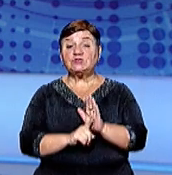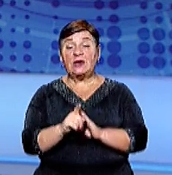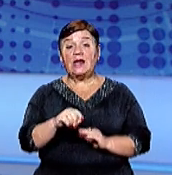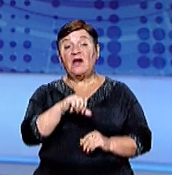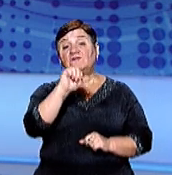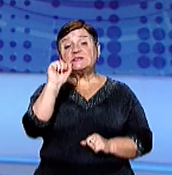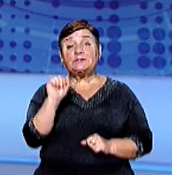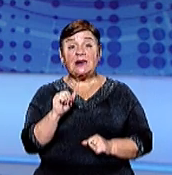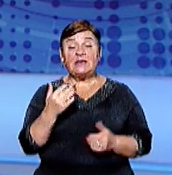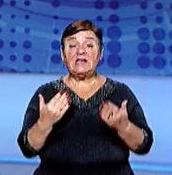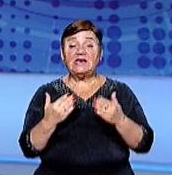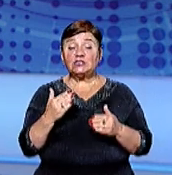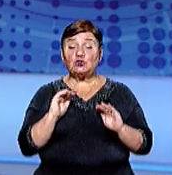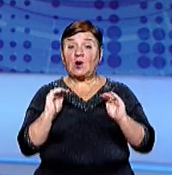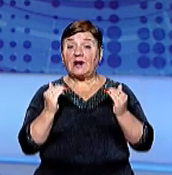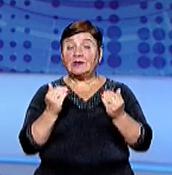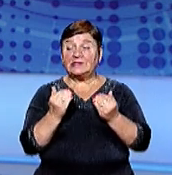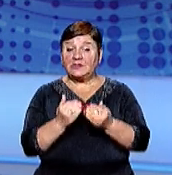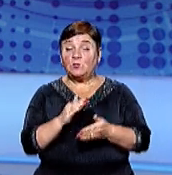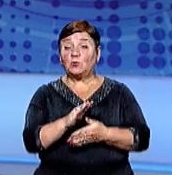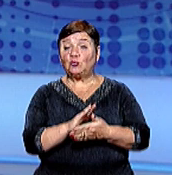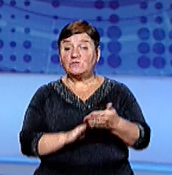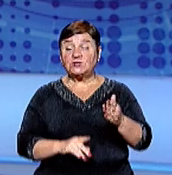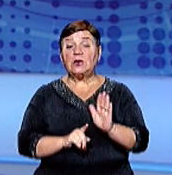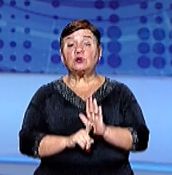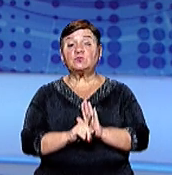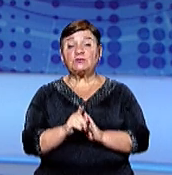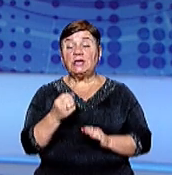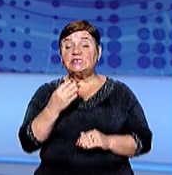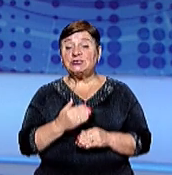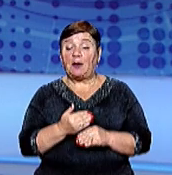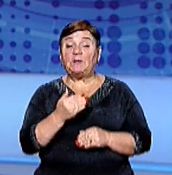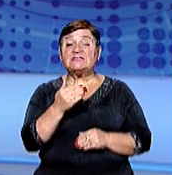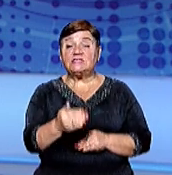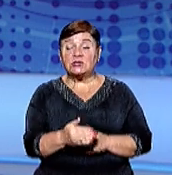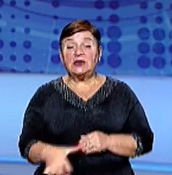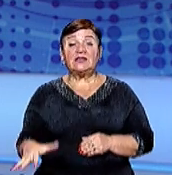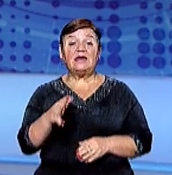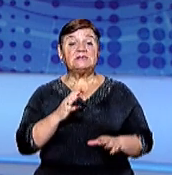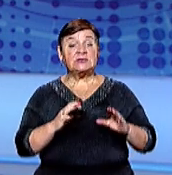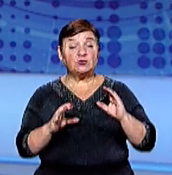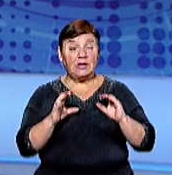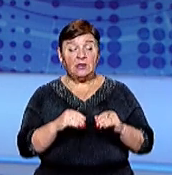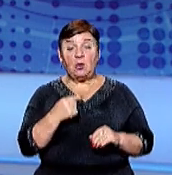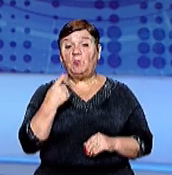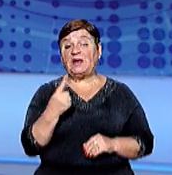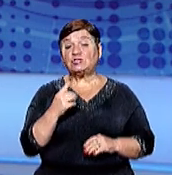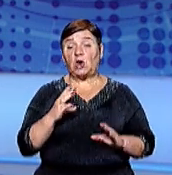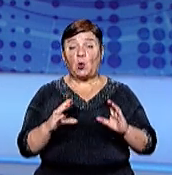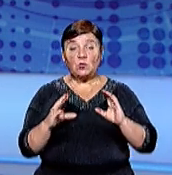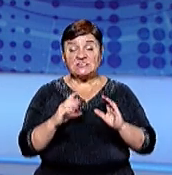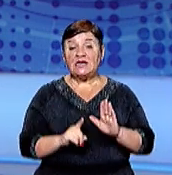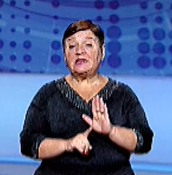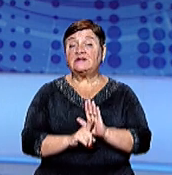у серпні Якщо карантин продовжать, то вступну кампанію розпочнуть ще пізніше Для всіх студентів, крім першокурсників, новий